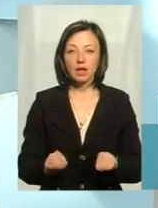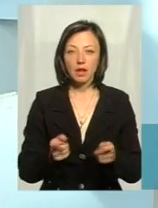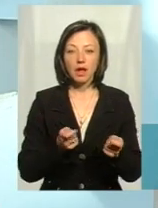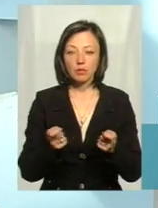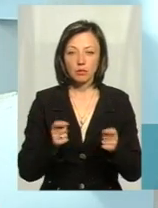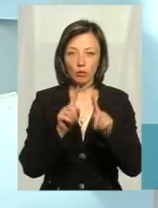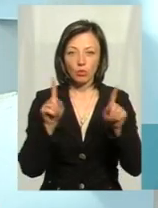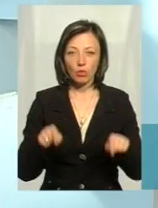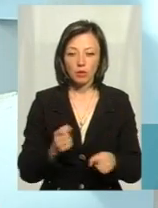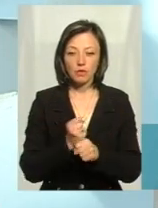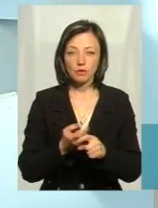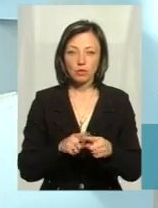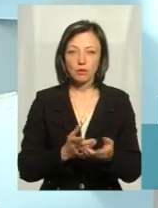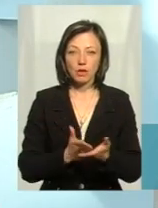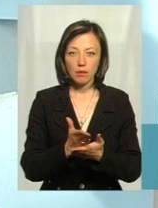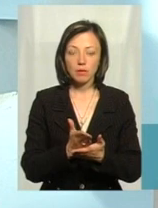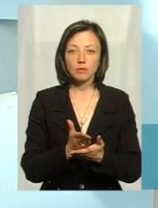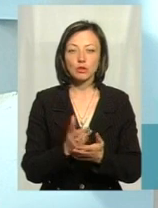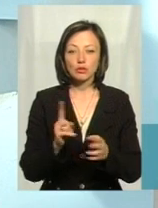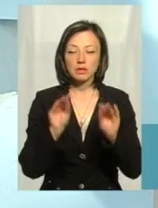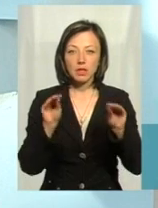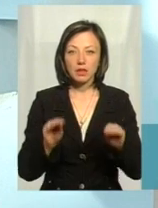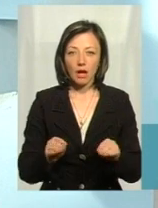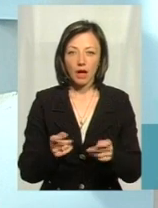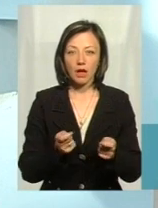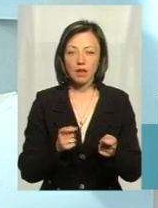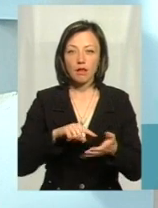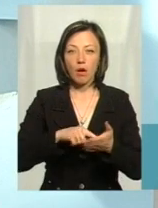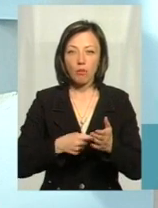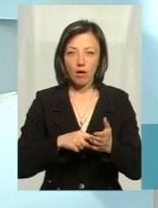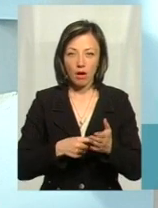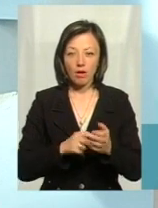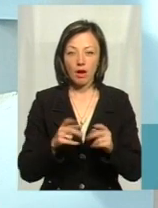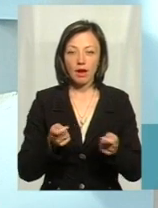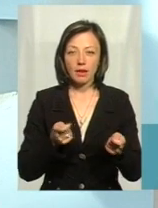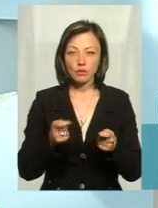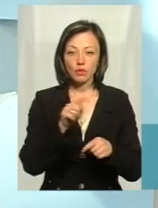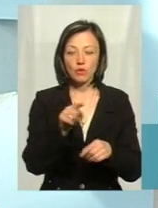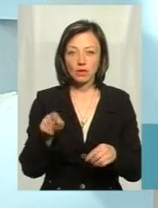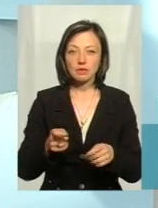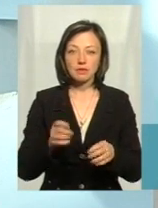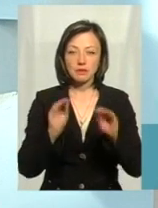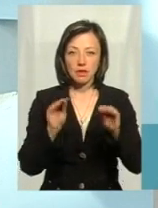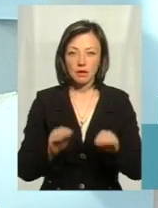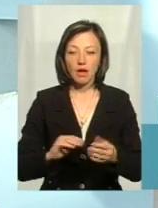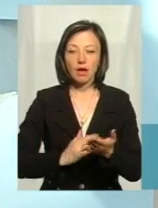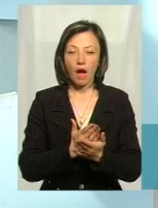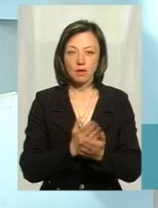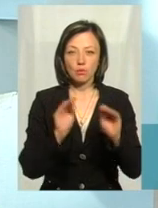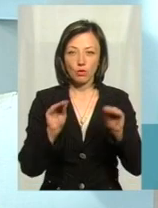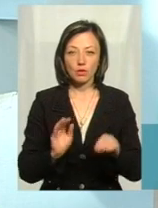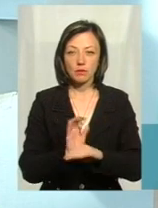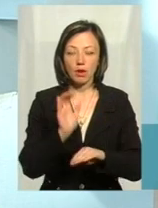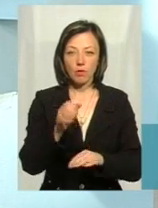працюємо з цим напрямком, працюємо з нацполіцією, щоб вона складала адмінпротокол, наполягаю я як керівник, вони складали якісні протоколи,